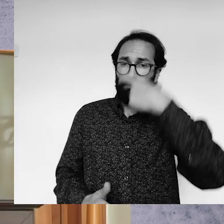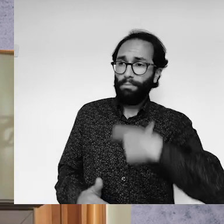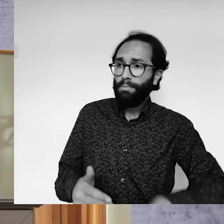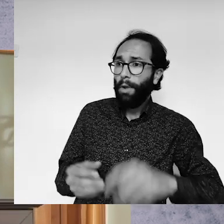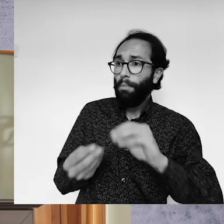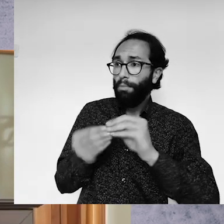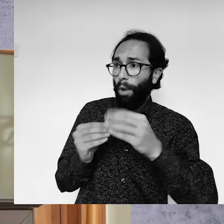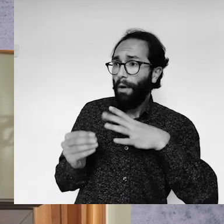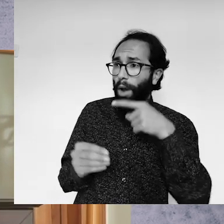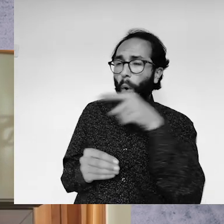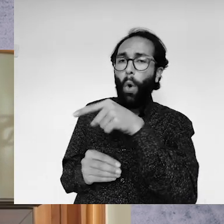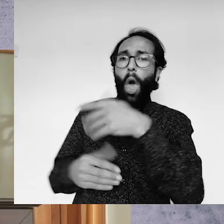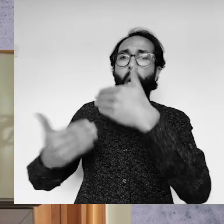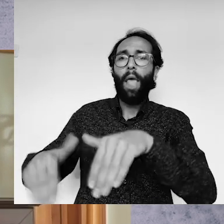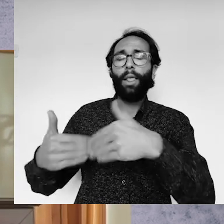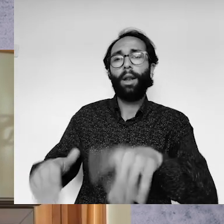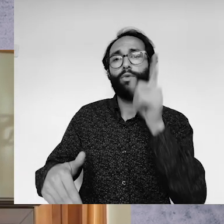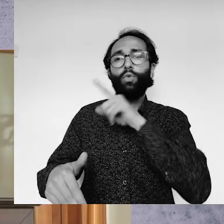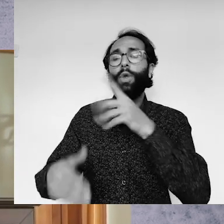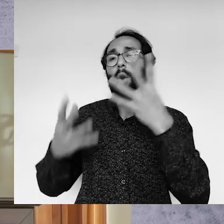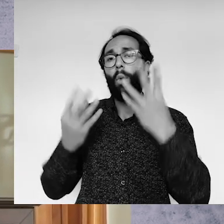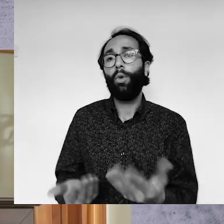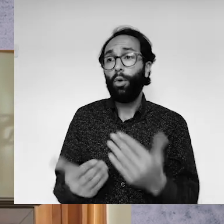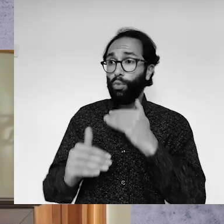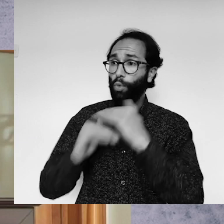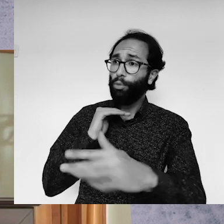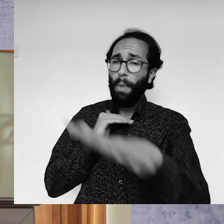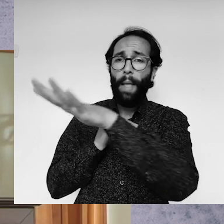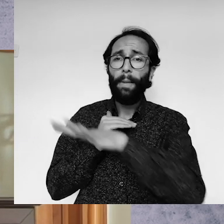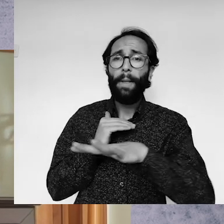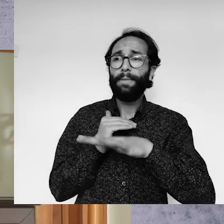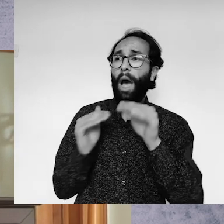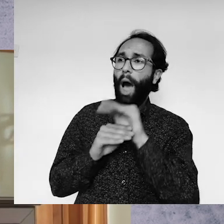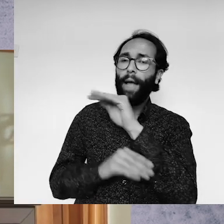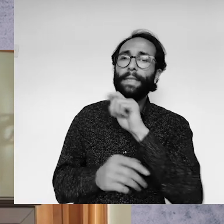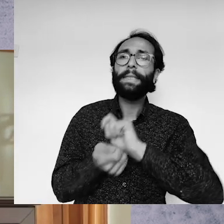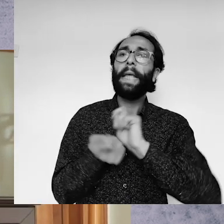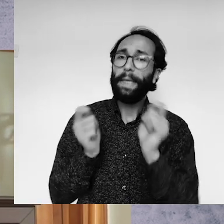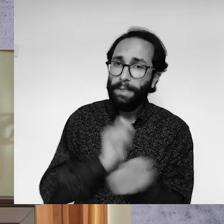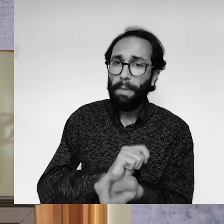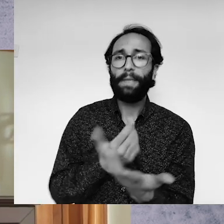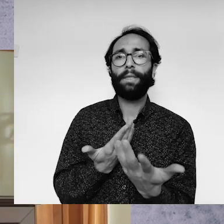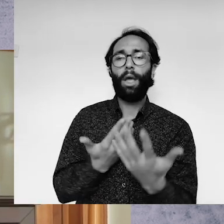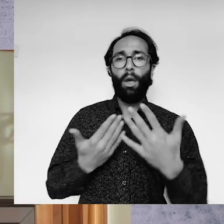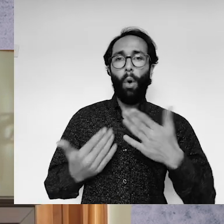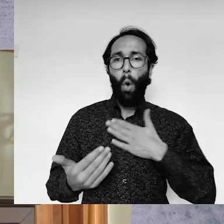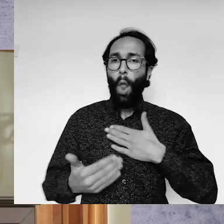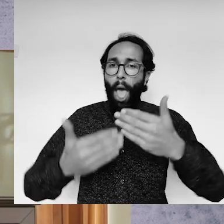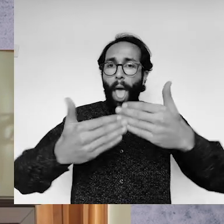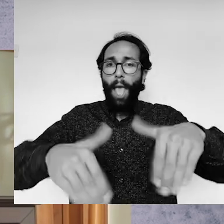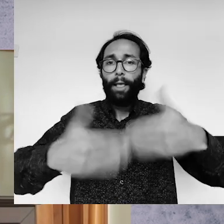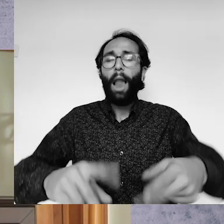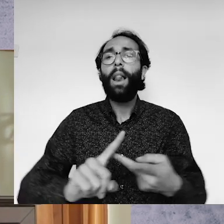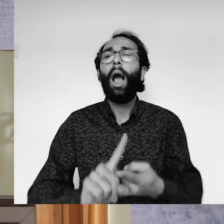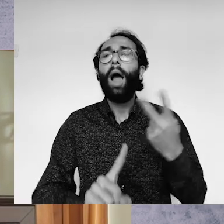hayata katılmayı engellemesinden kaynaklanan bir durumdur. Toplumsal yaşamın değiştirilmesi, önümüzdeki